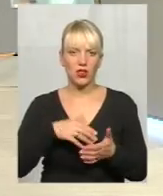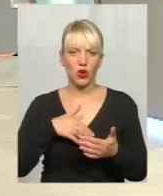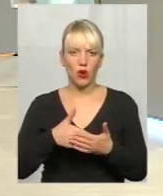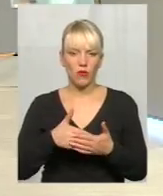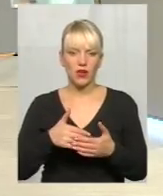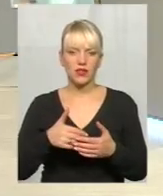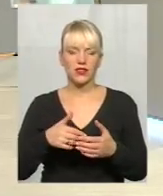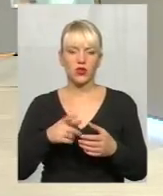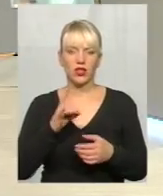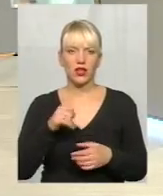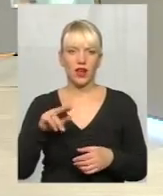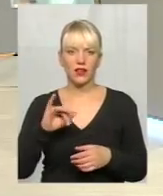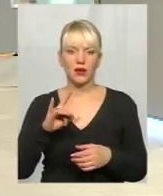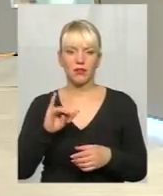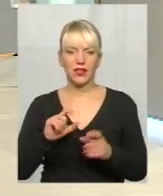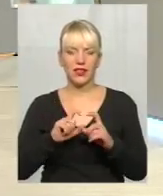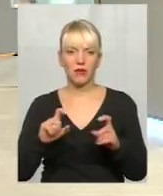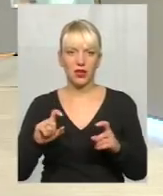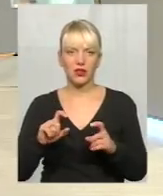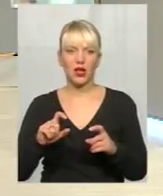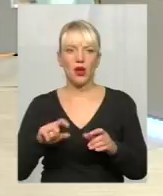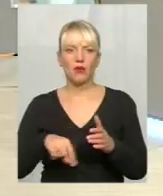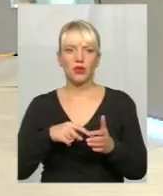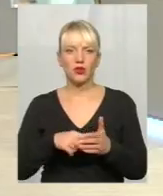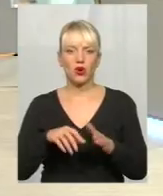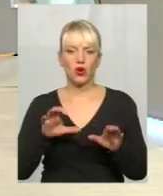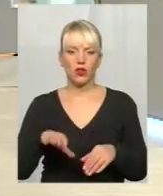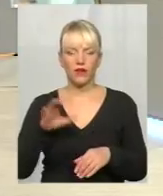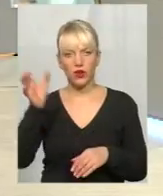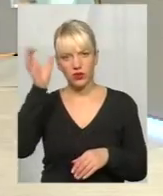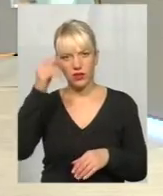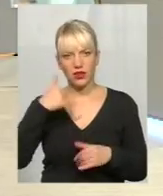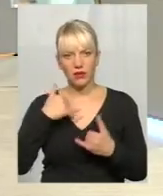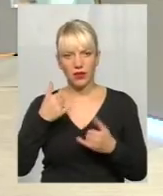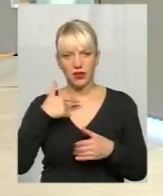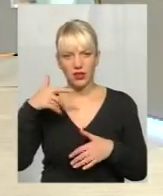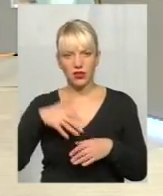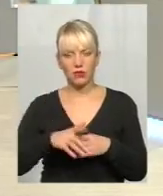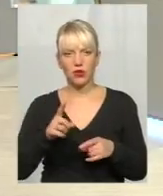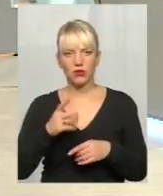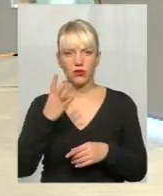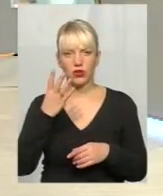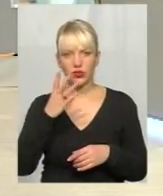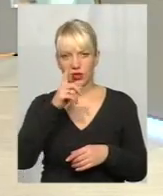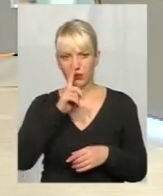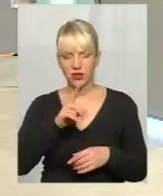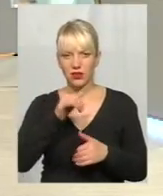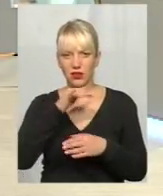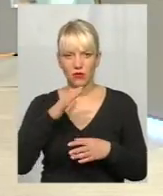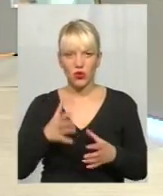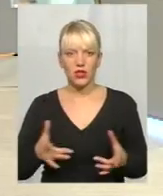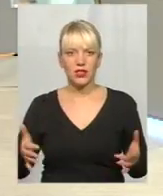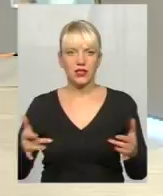департаменті міської освіти. Тепер я зрозумів, чому ми чотири місяці не можемо зібрати